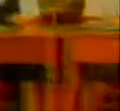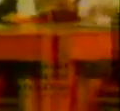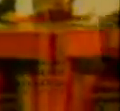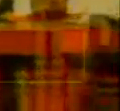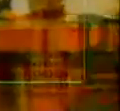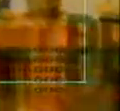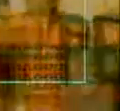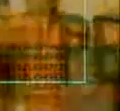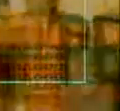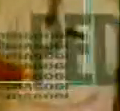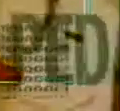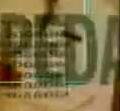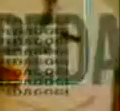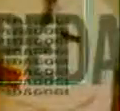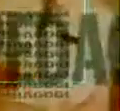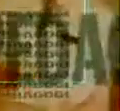Thank